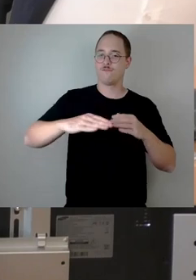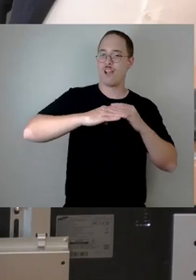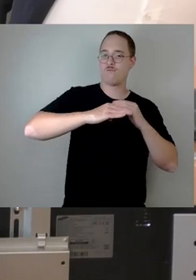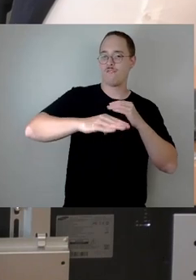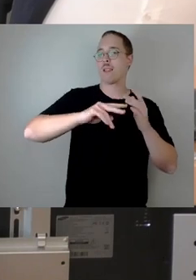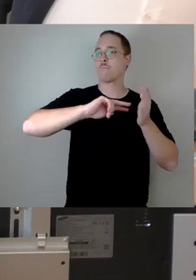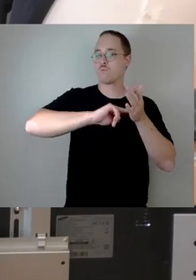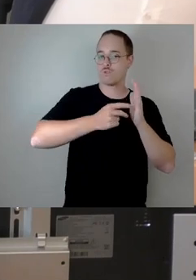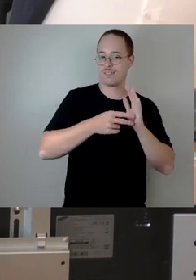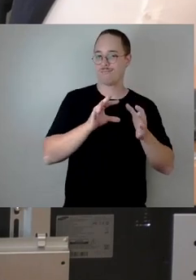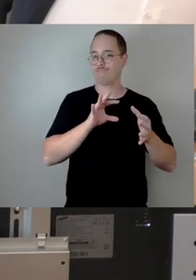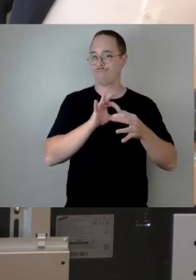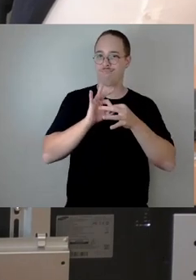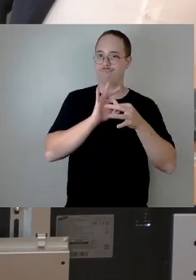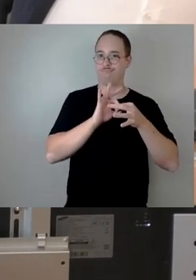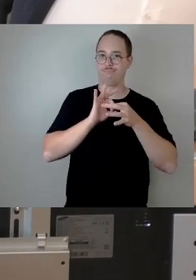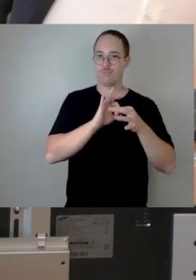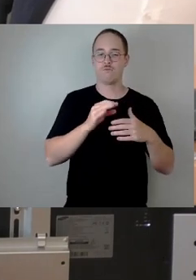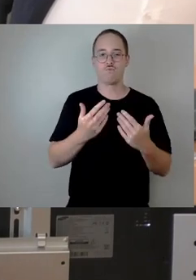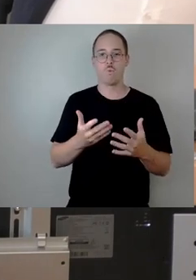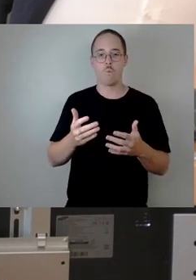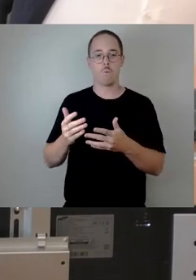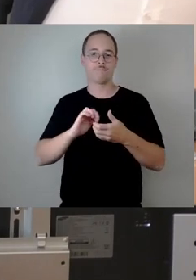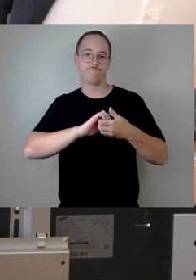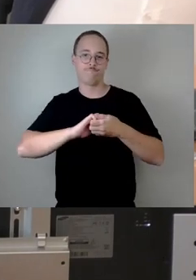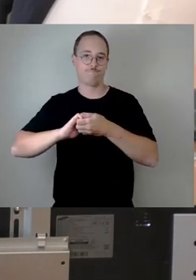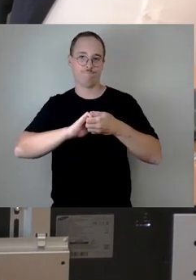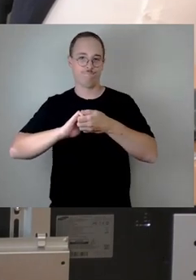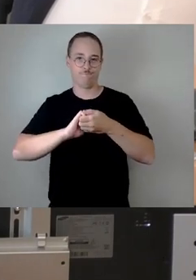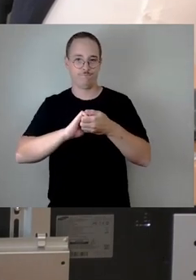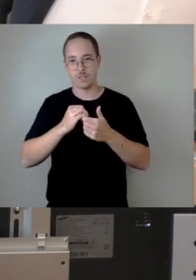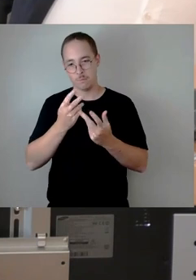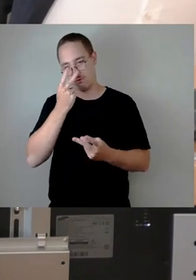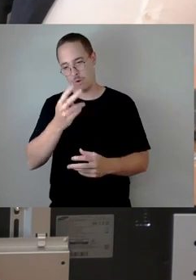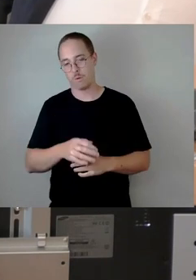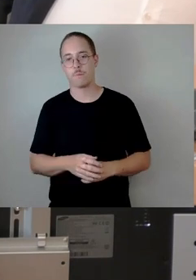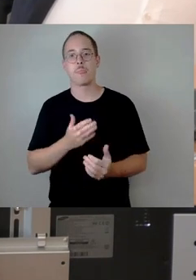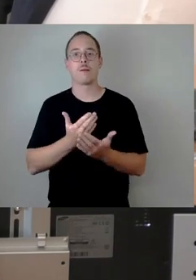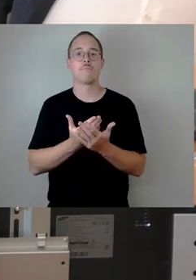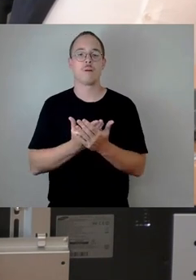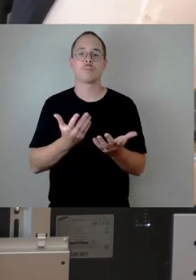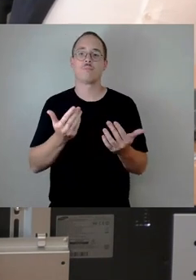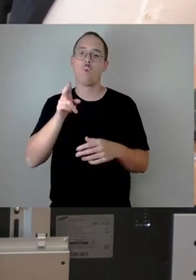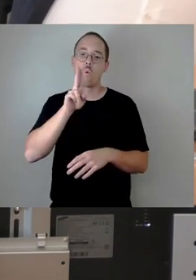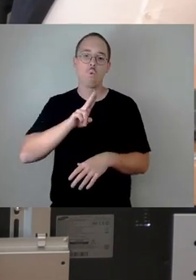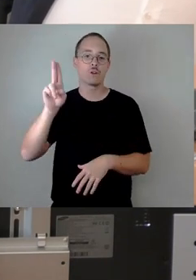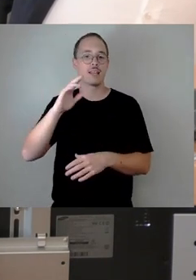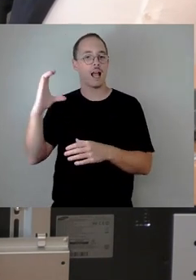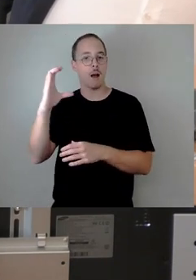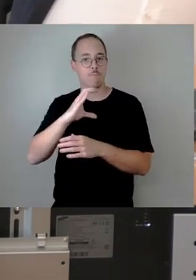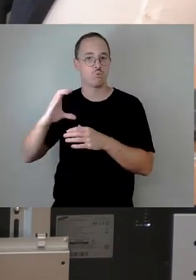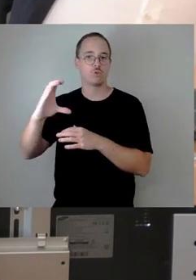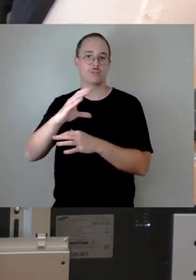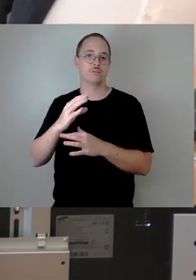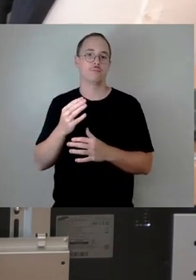Dazu gehört die Stadtentwicklung, insbesondere am Unicampus und im Prolis, genauso wie der Umgang mit dem Klimawandel